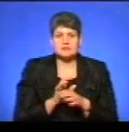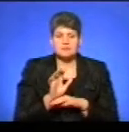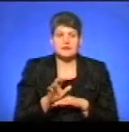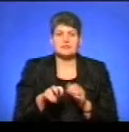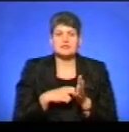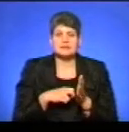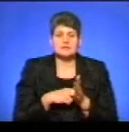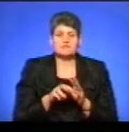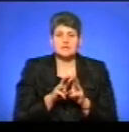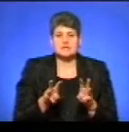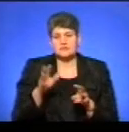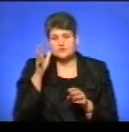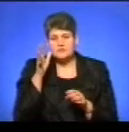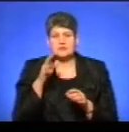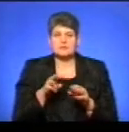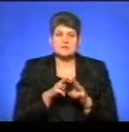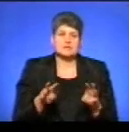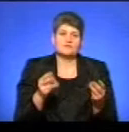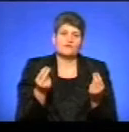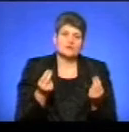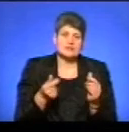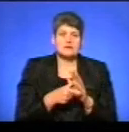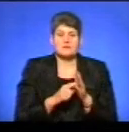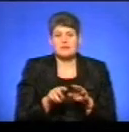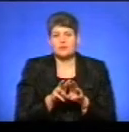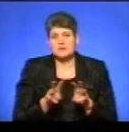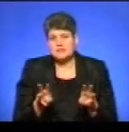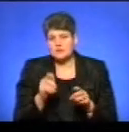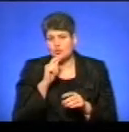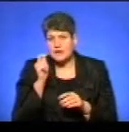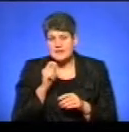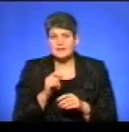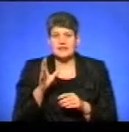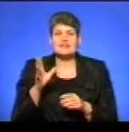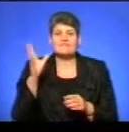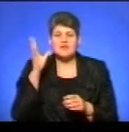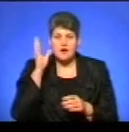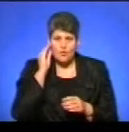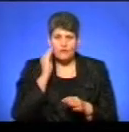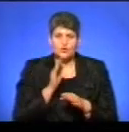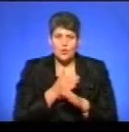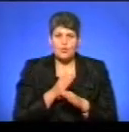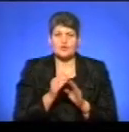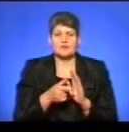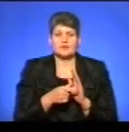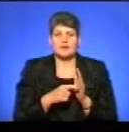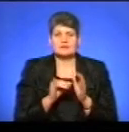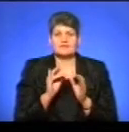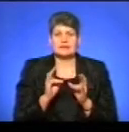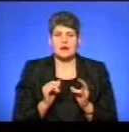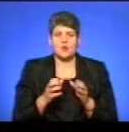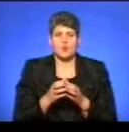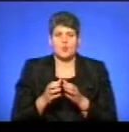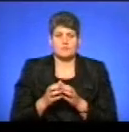листи до Міністерства освіти, Міністерства фінансів, Кабінету міністрів України і враховано поділ класів на групи.